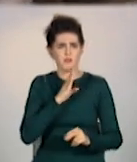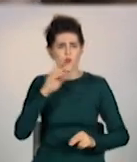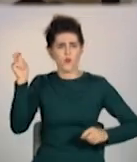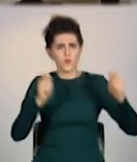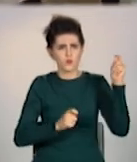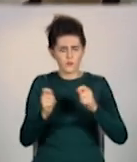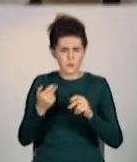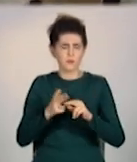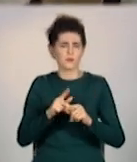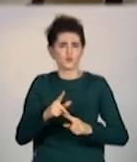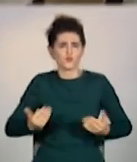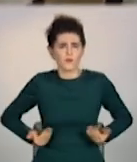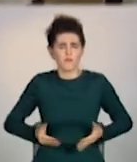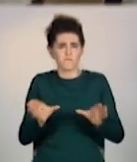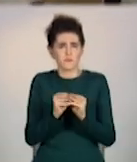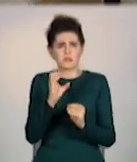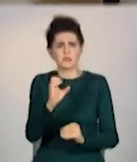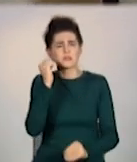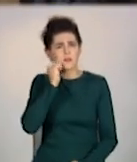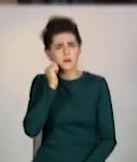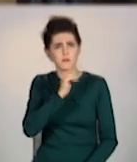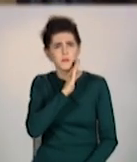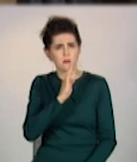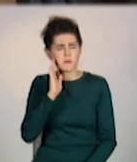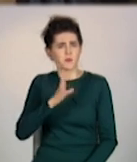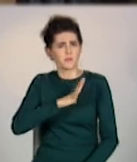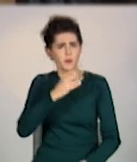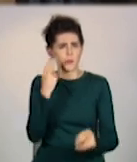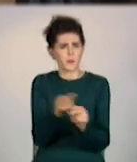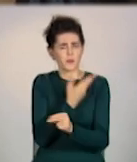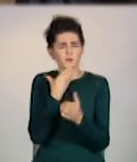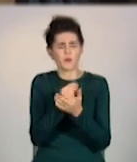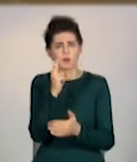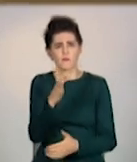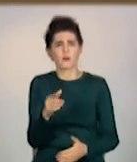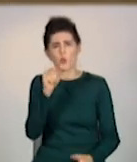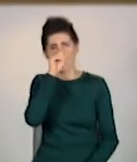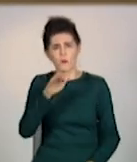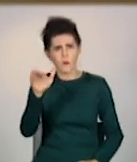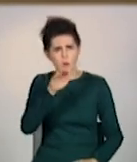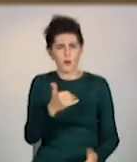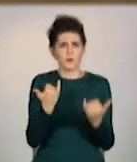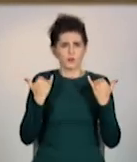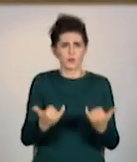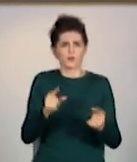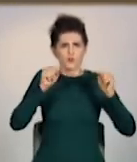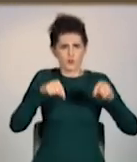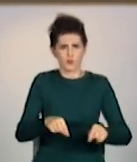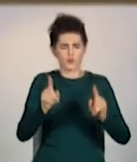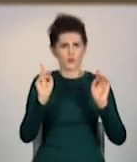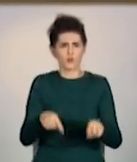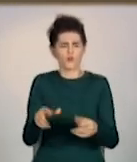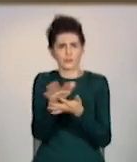літньою матір'ю. Спочатку втратила житло в Луганську, а тепер ще й усі речі. Слышимо труби, як загурчат, як